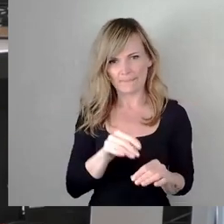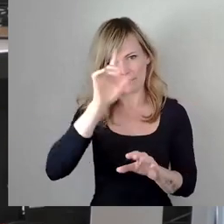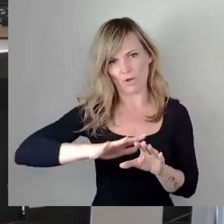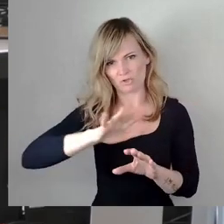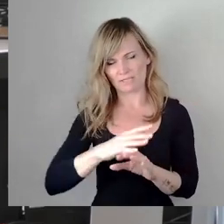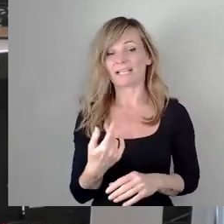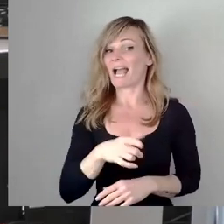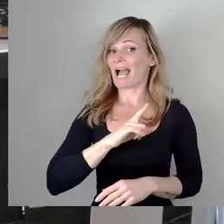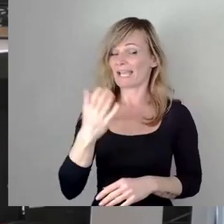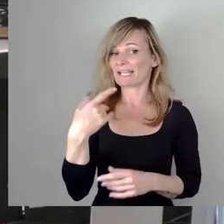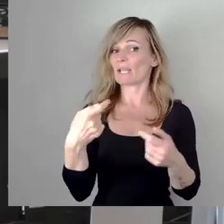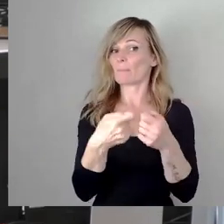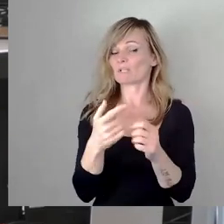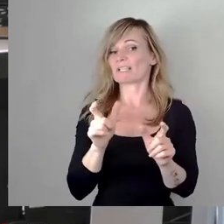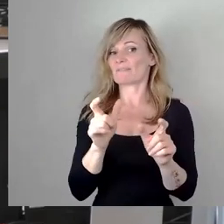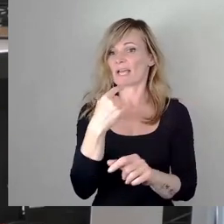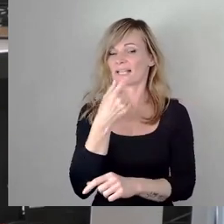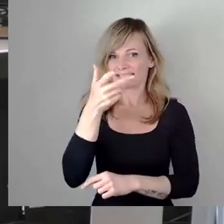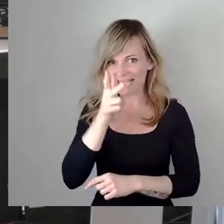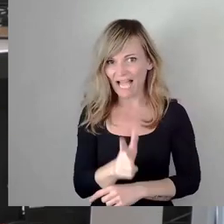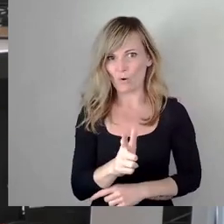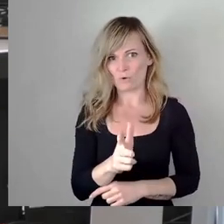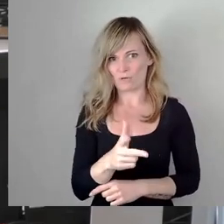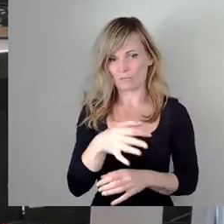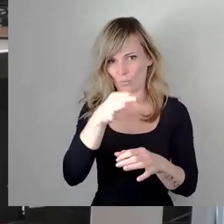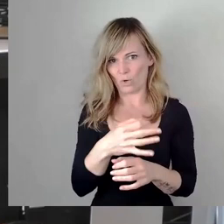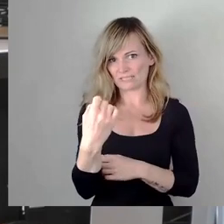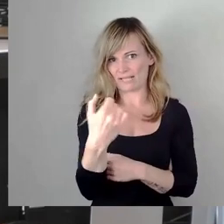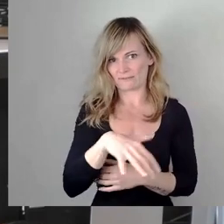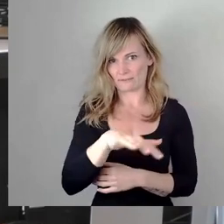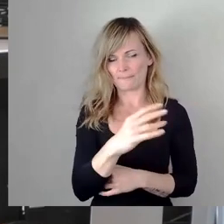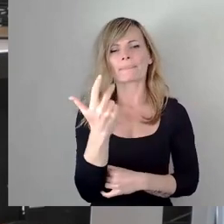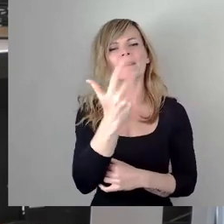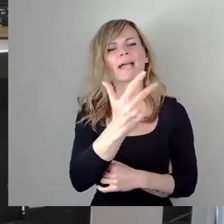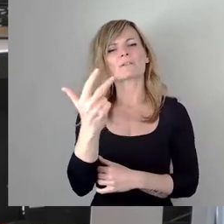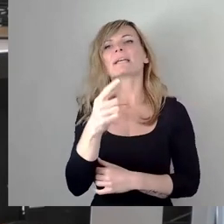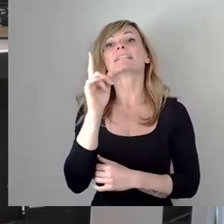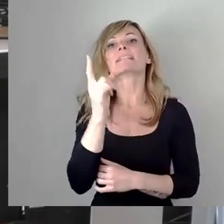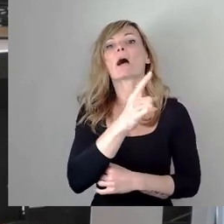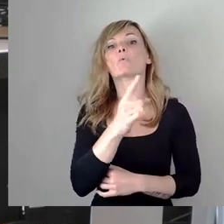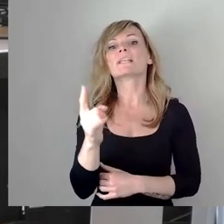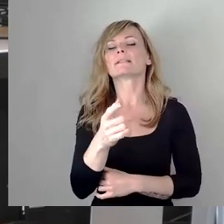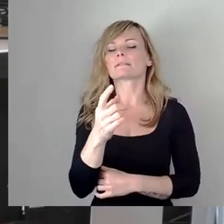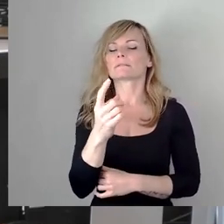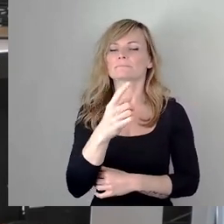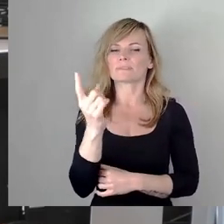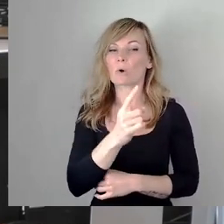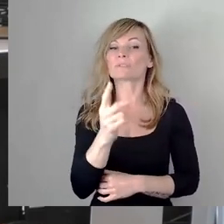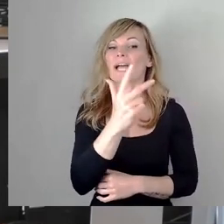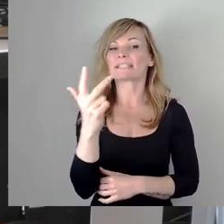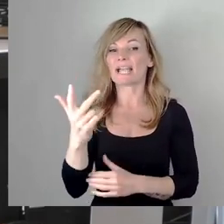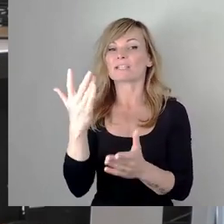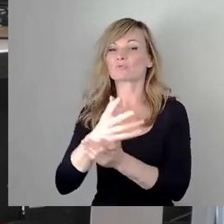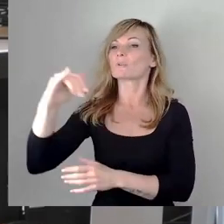die Bundeswehr, Sie haben es vielleicht gehört, mal 300 Ortskräfte. Und 33.000 wurden schon eingeflogen, darunter